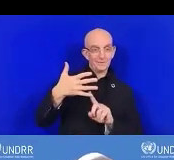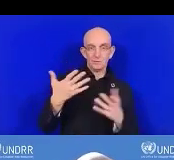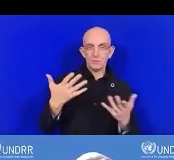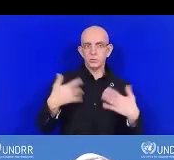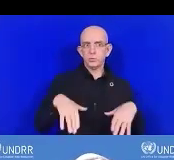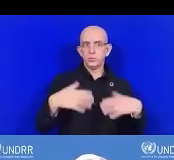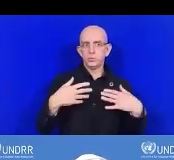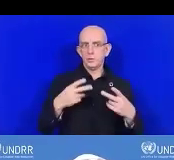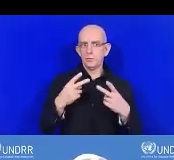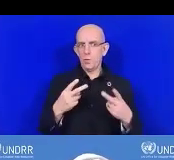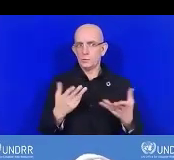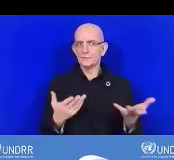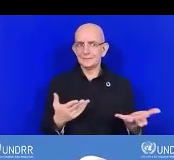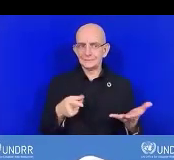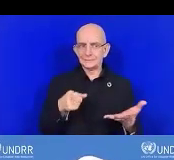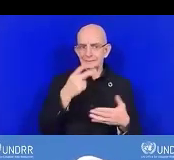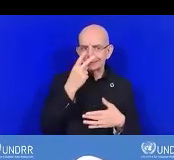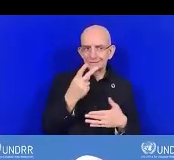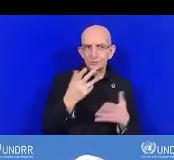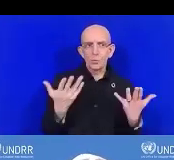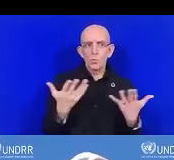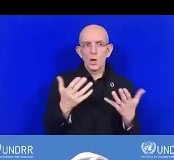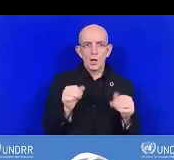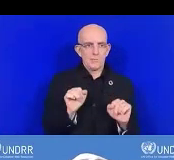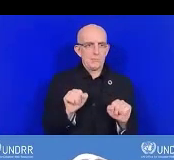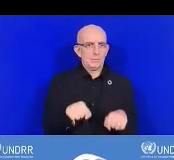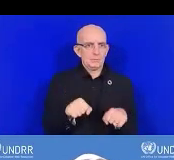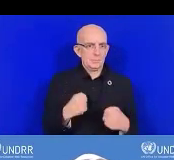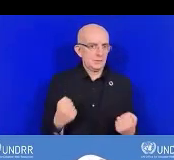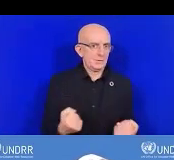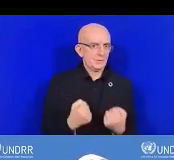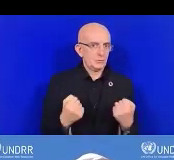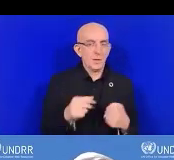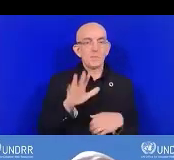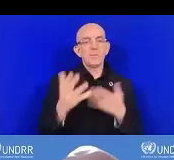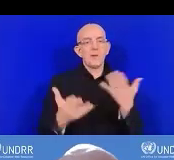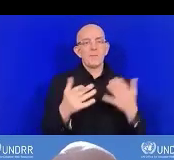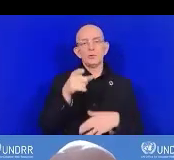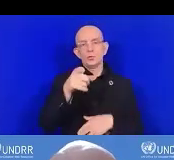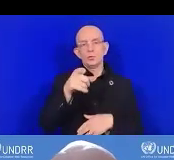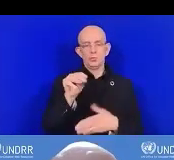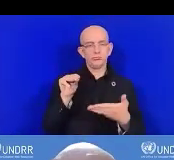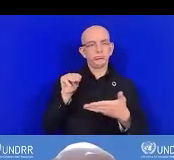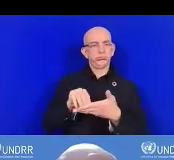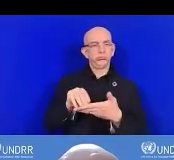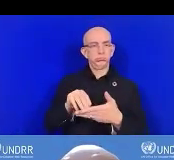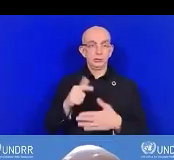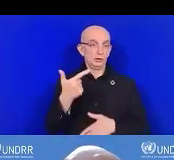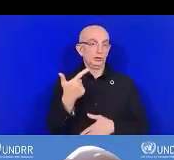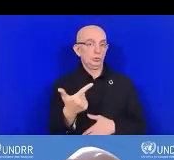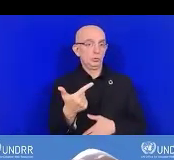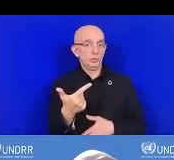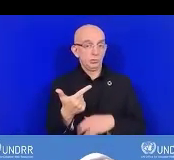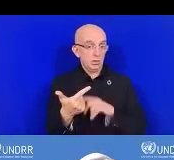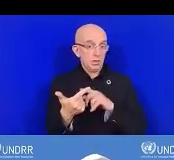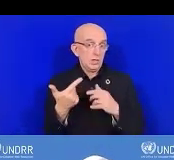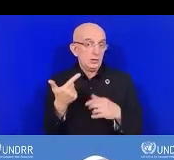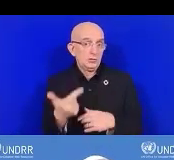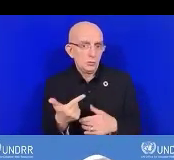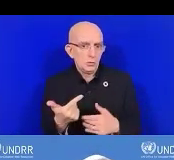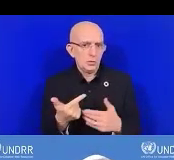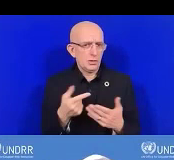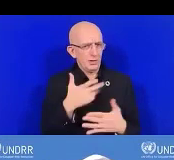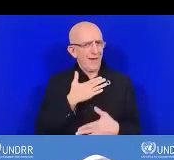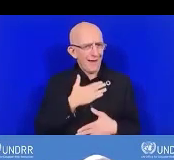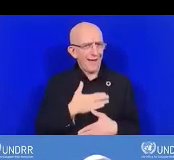de 3. Qu'est-ce que ça veut dire? Si vous avez une note de 1, qu'est-ce que ça veut dire?